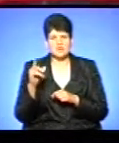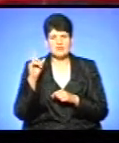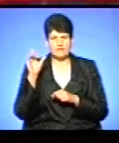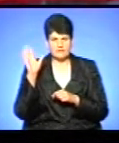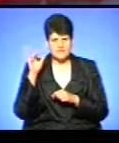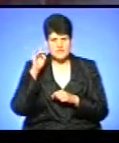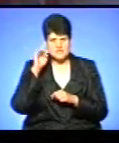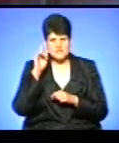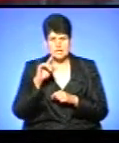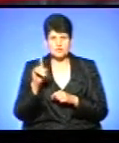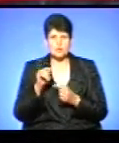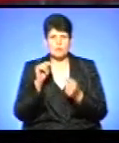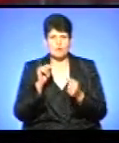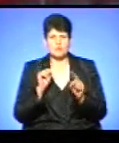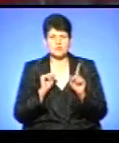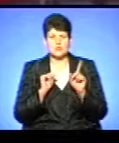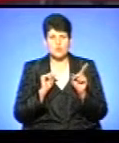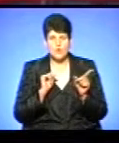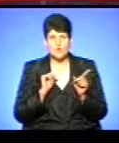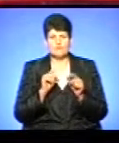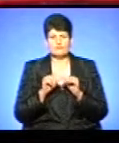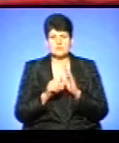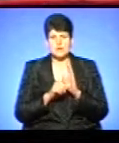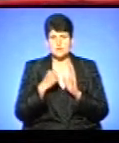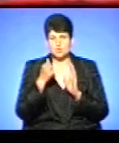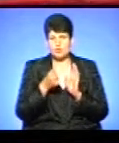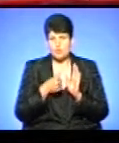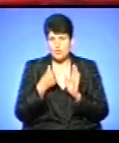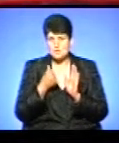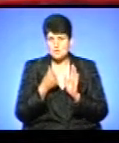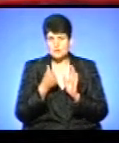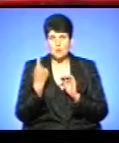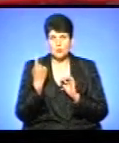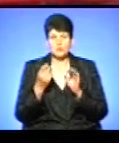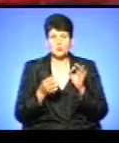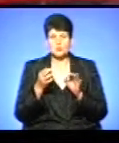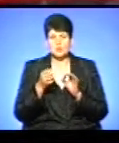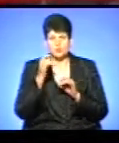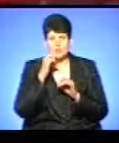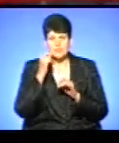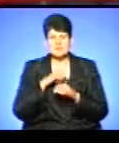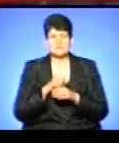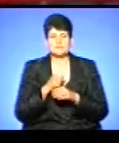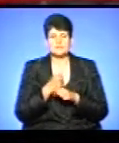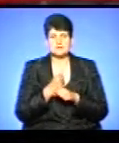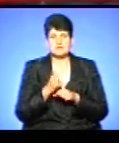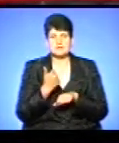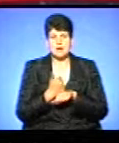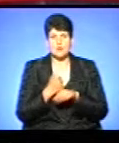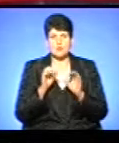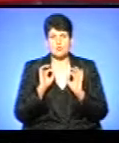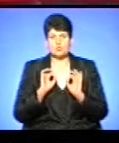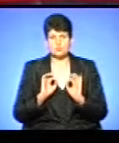знаєте, що проти нього в 2016 році один з судів українських зобов'язав Генеральну прокуратуру